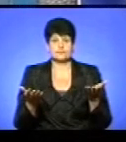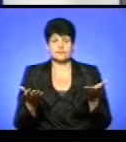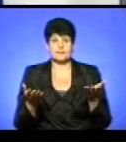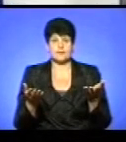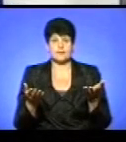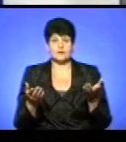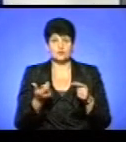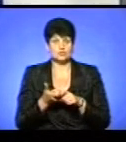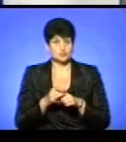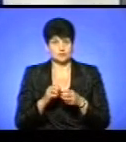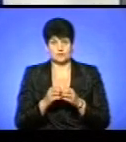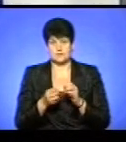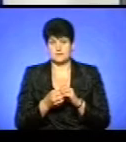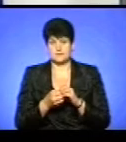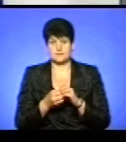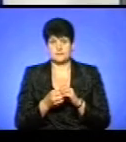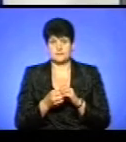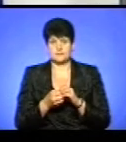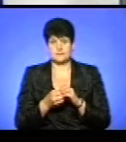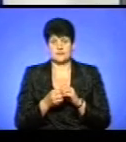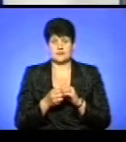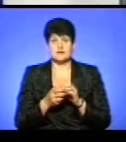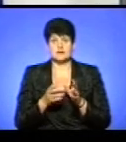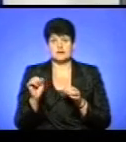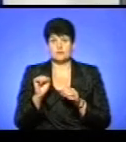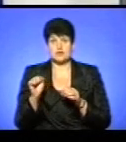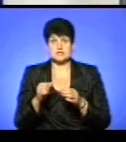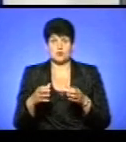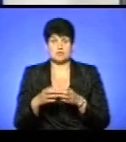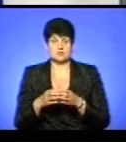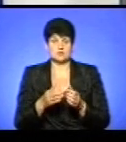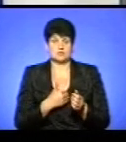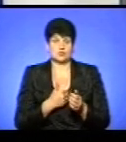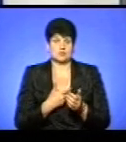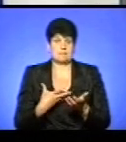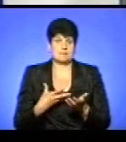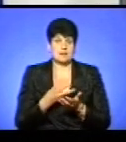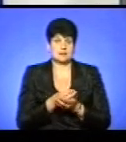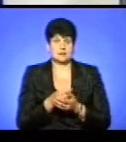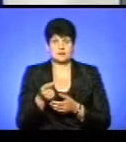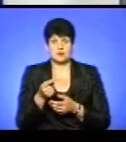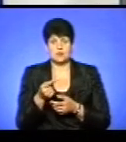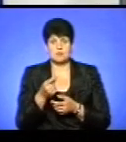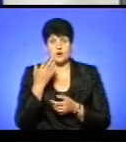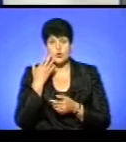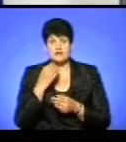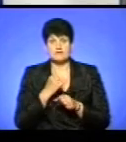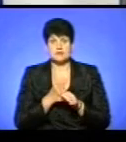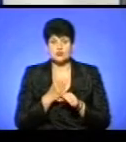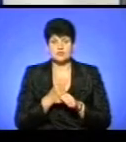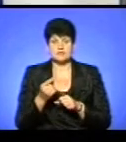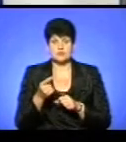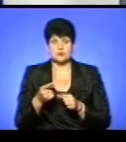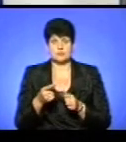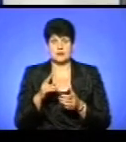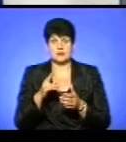проблемна. Тому що, не знаючи, теребовлянська громада захоче платити в Тернопіль, коли ви працюєте в Тернопілі і